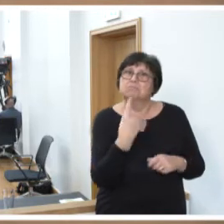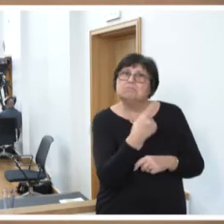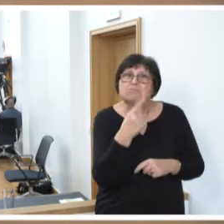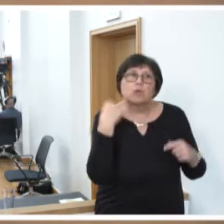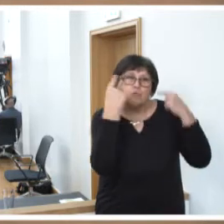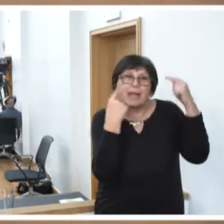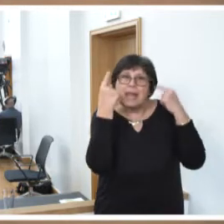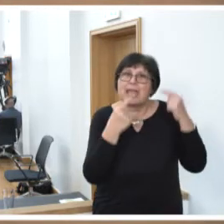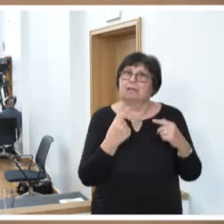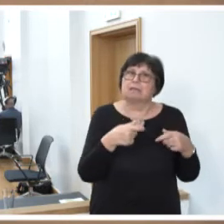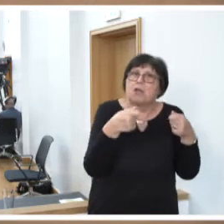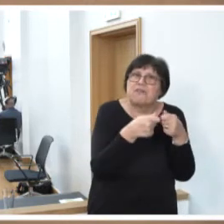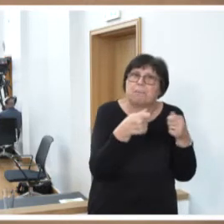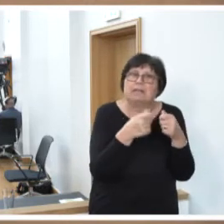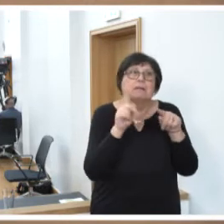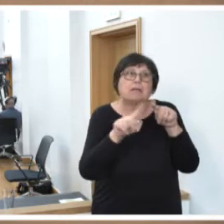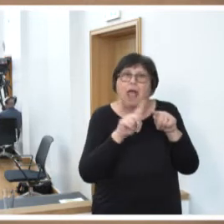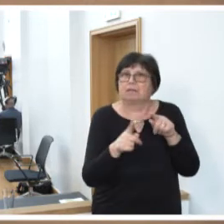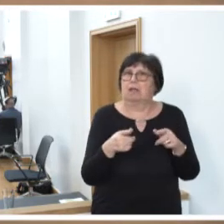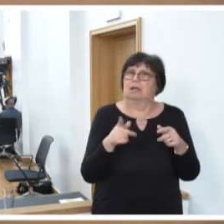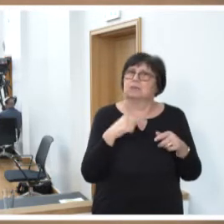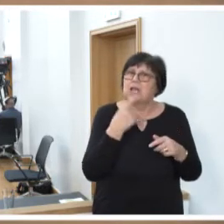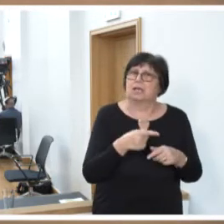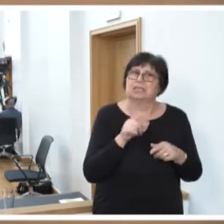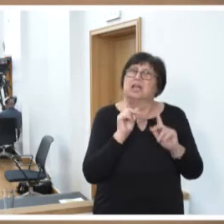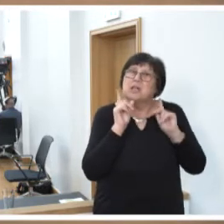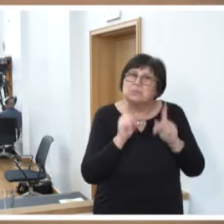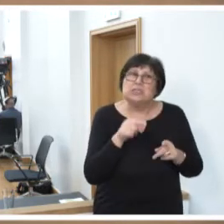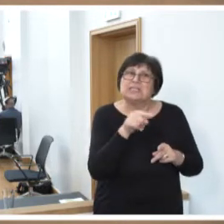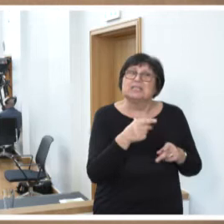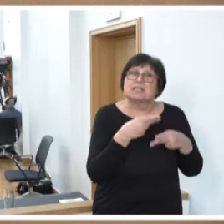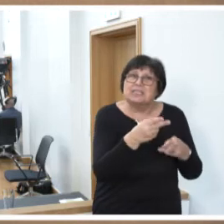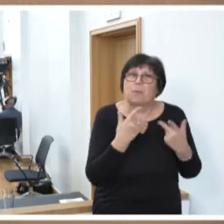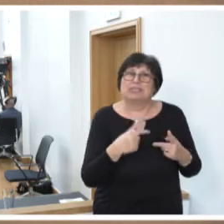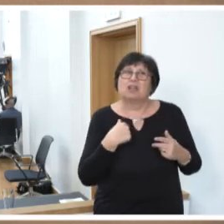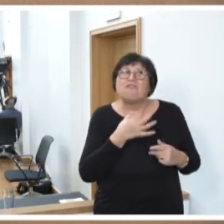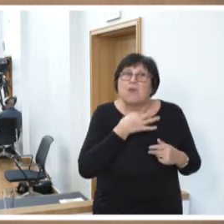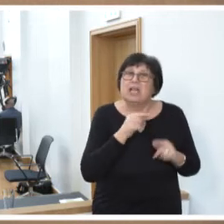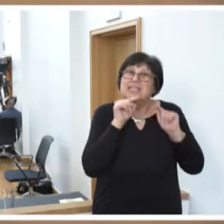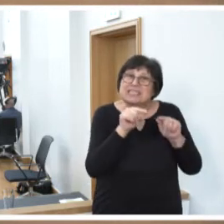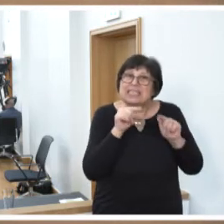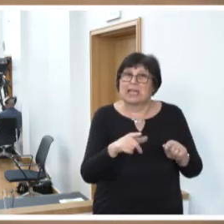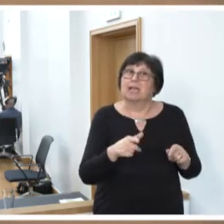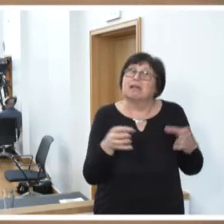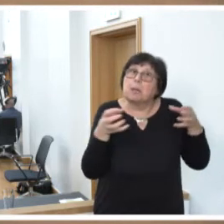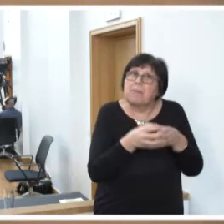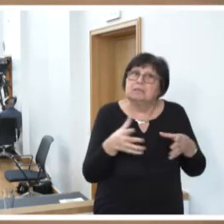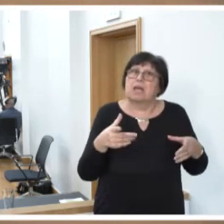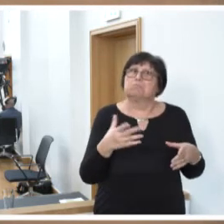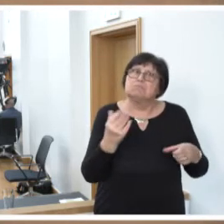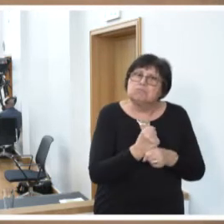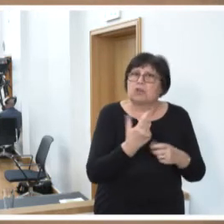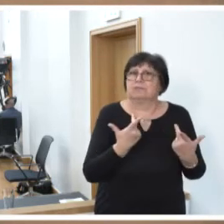machen, sich verbinden mit anderen und sagen, wir müssen diese Transformation, wir wollen sie und wir müssen sie auch gemeinsam bewerkstelligen